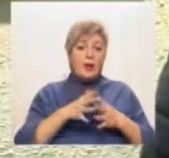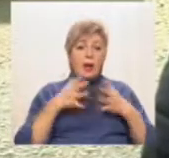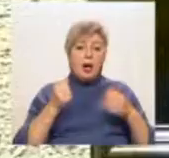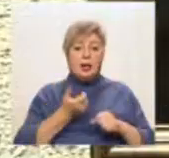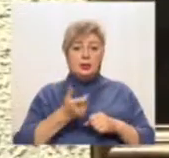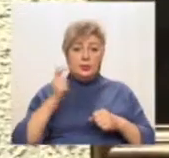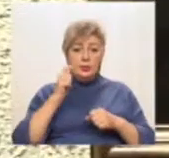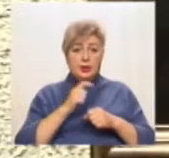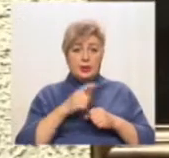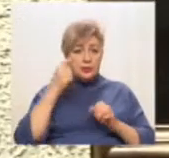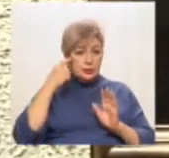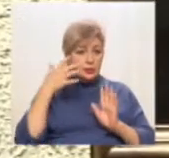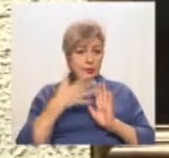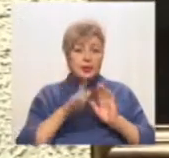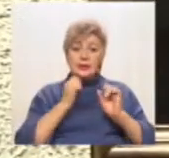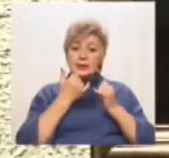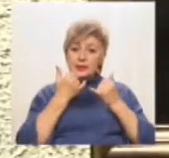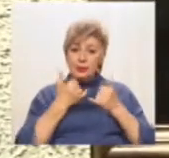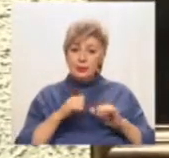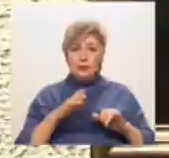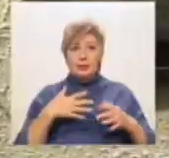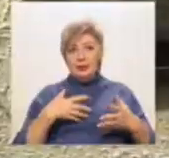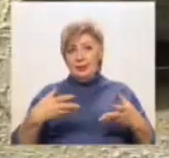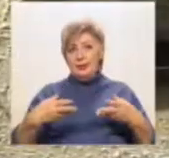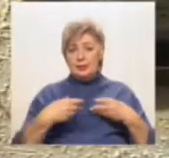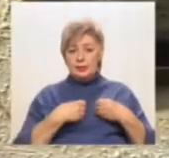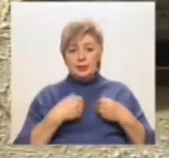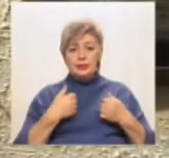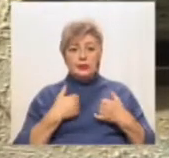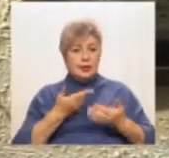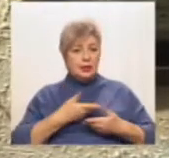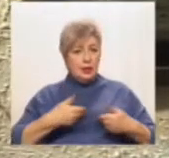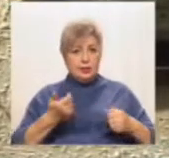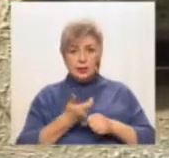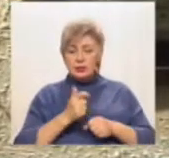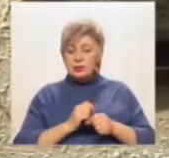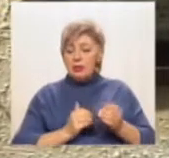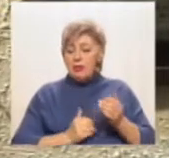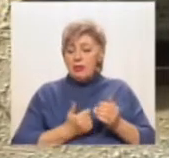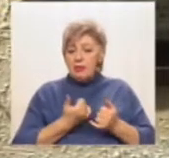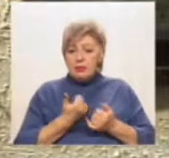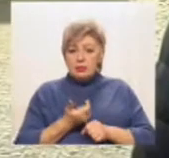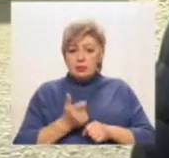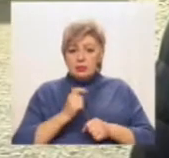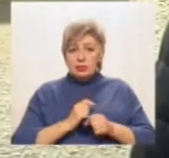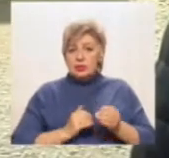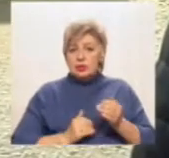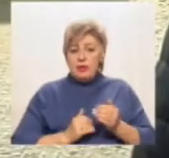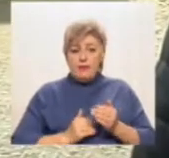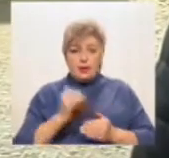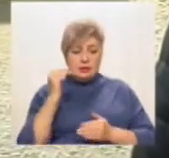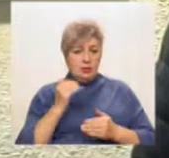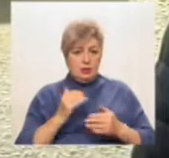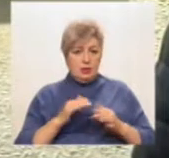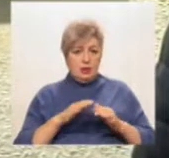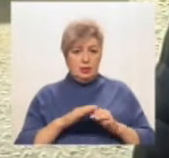темами своїх робіт. Здивований, шокований. Для мене це вищий пілотаж, порівняно з польотом, у якому перебуваю я.